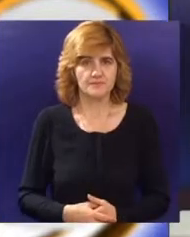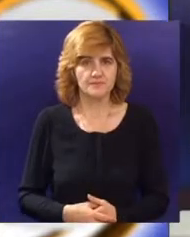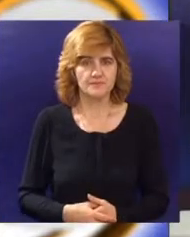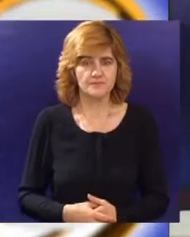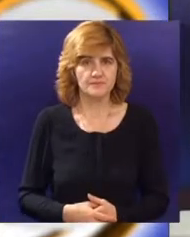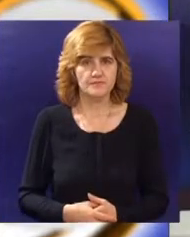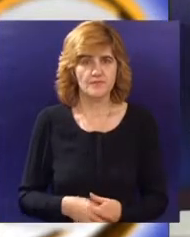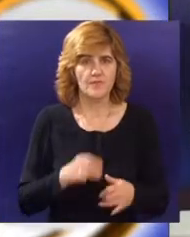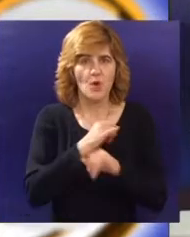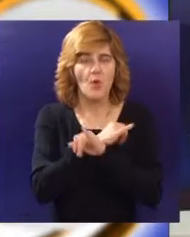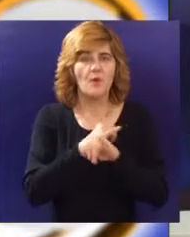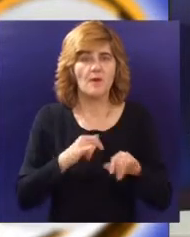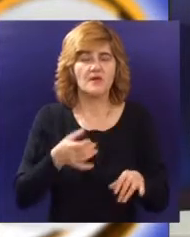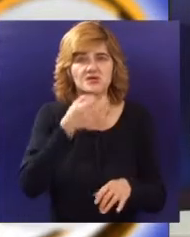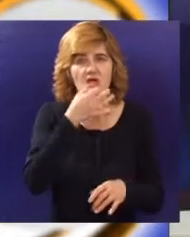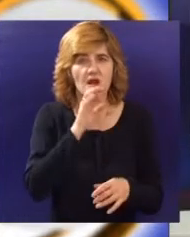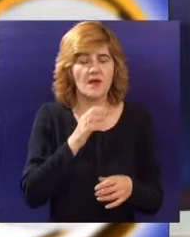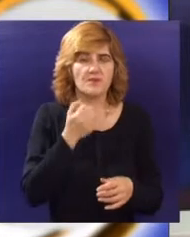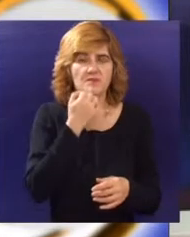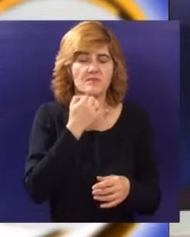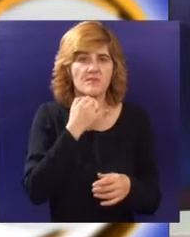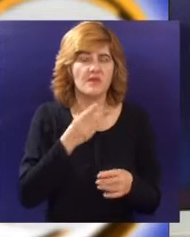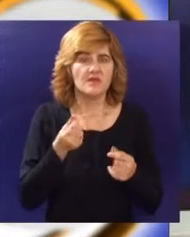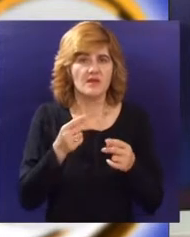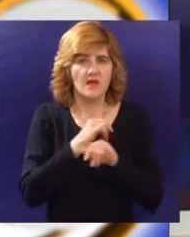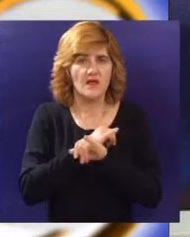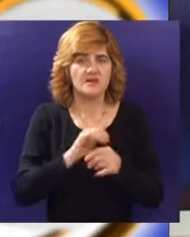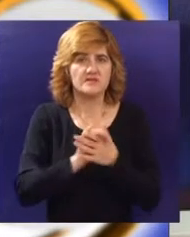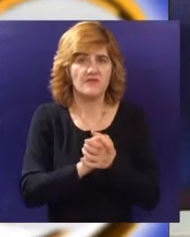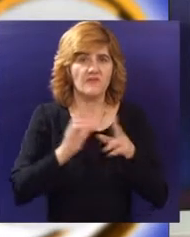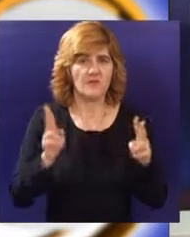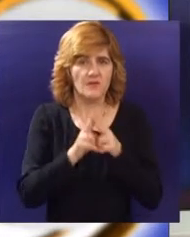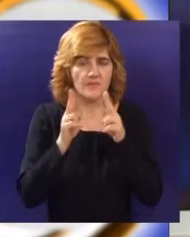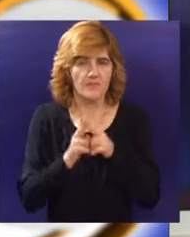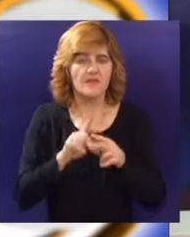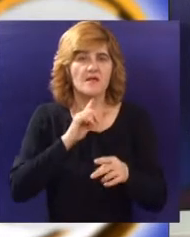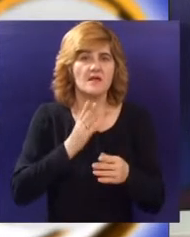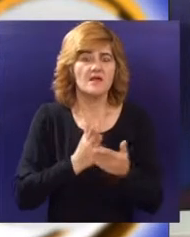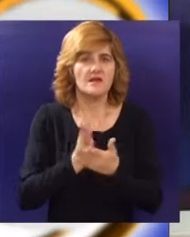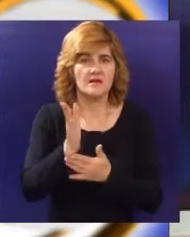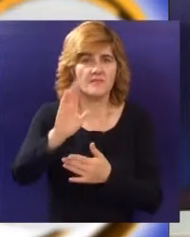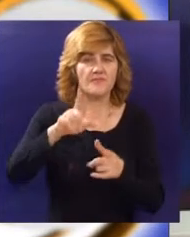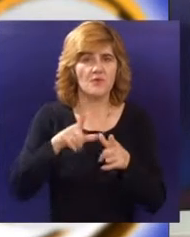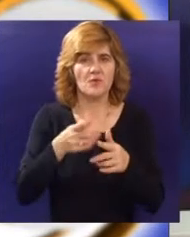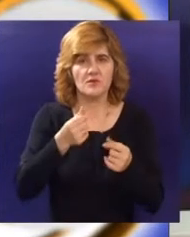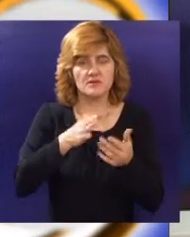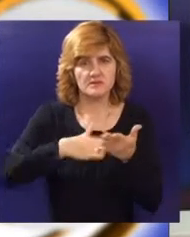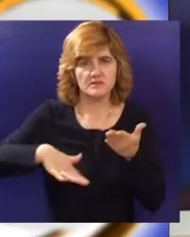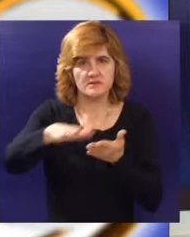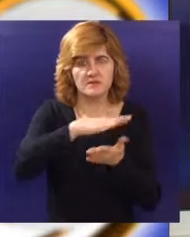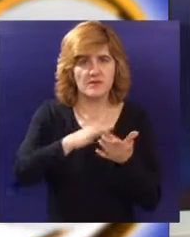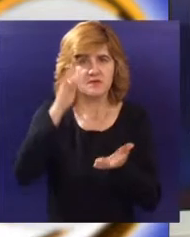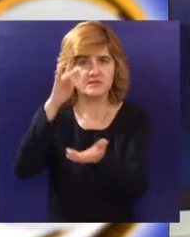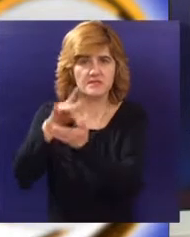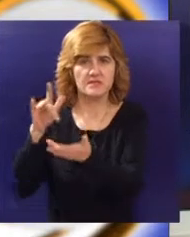Unapređenje regionalnog ekonomskog razvoja putem uspostavljanja novih partnerstava i unapređenje ujednačenog teritorijalnog razvoja logističkih